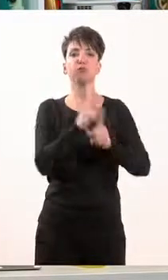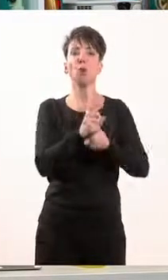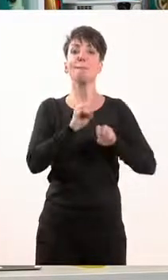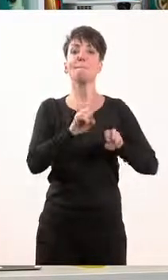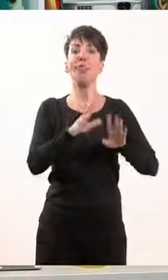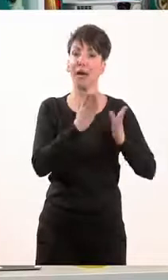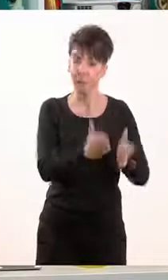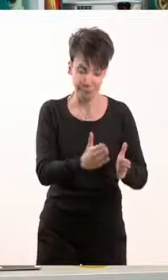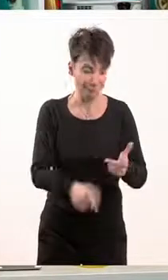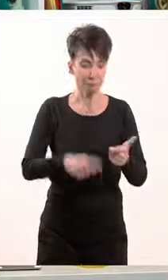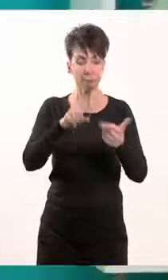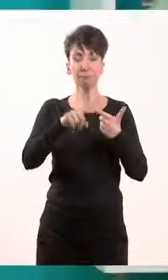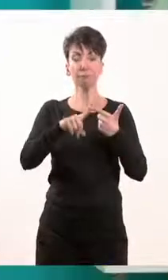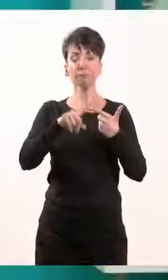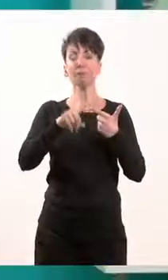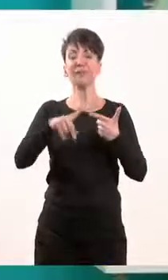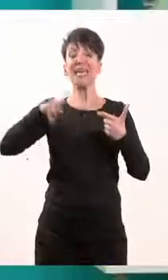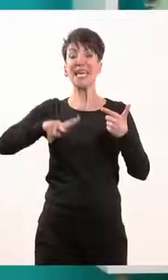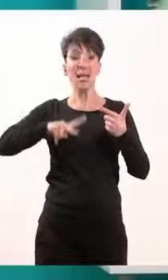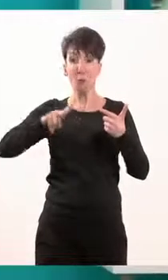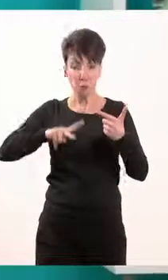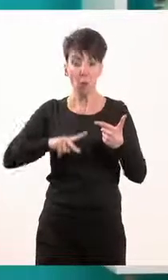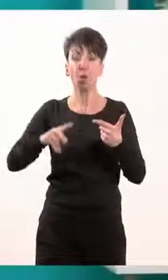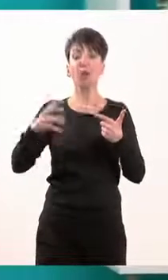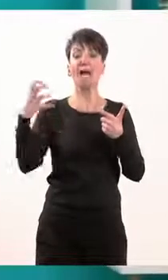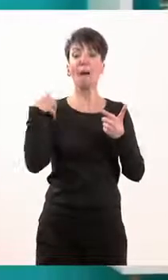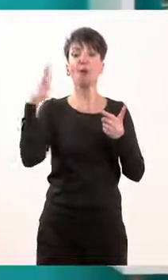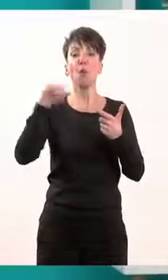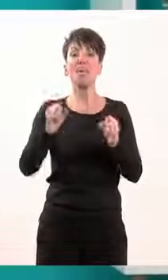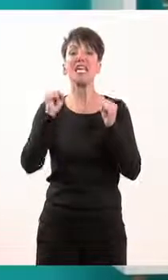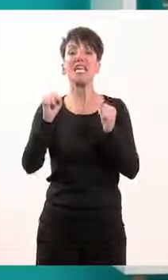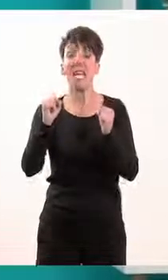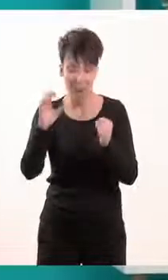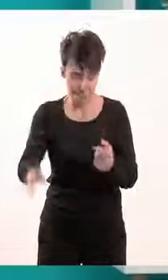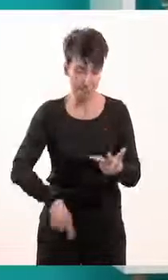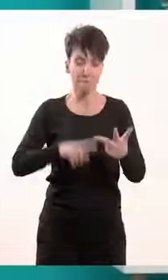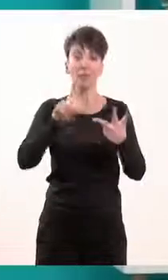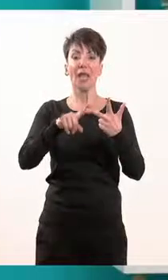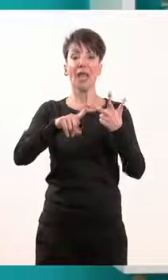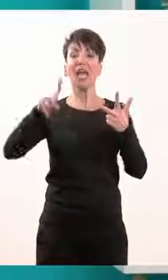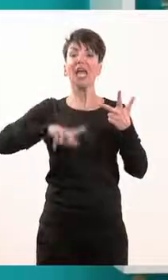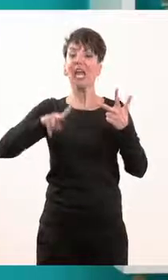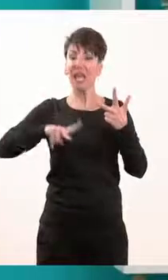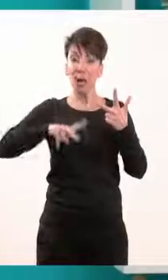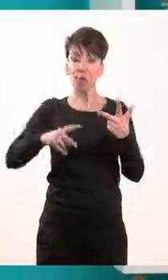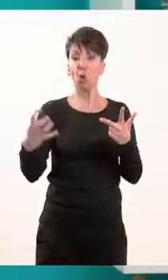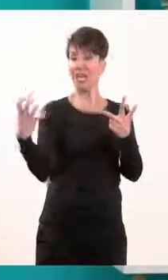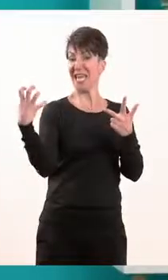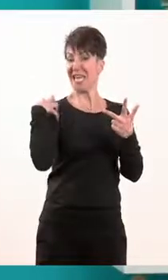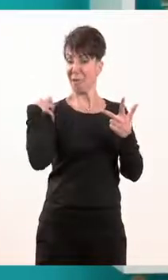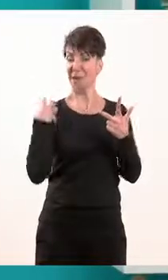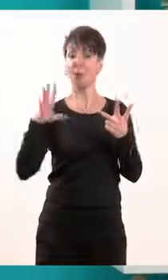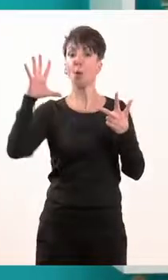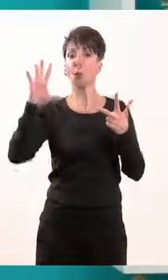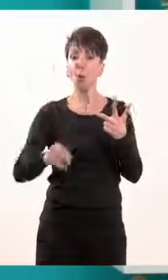Υπουργός Παιδείας. Υπάρχει ο Υπουργός που είναι υπεύθυνος για την υγεία, ο Υπουργός Υγείας. Υπάρχει ο Υπουργός που είναι